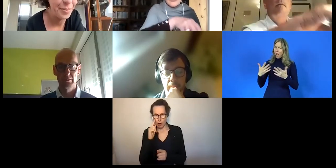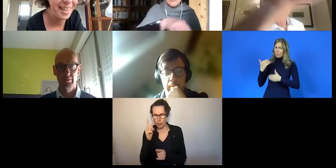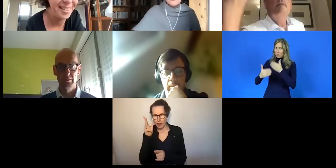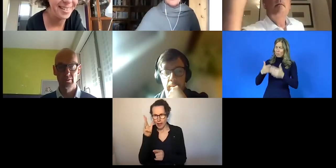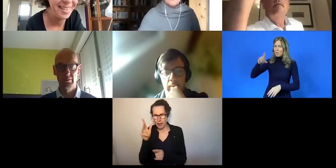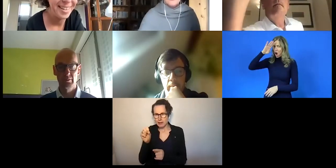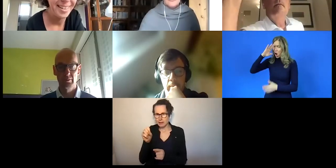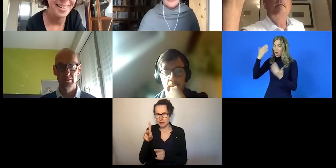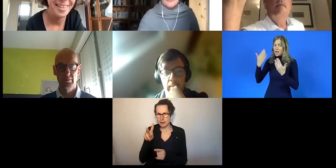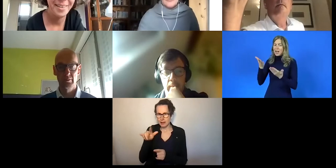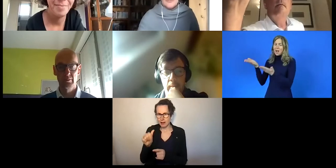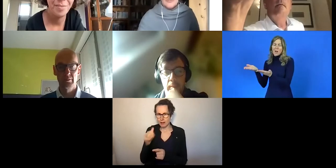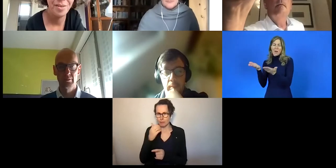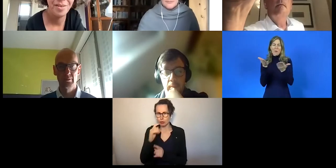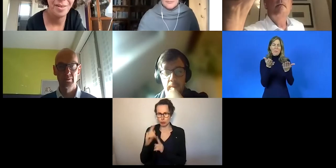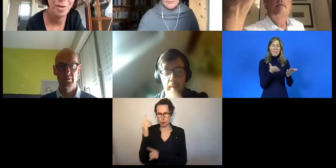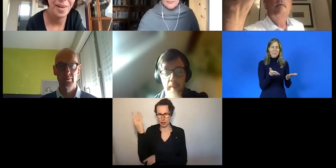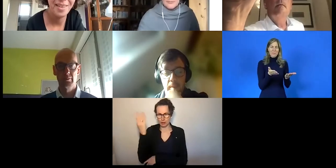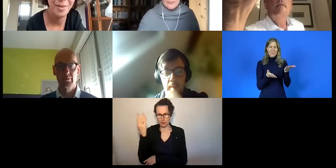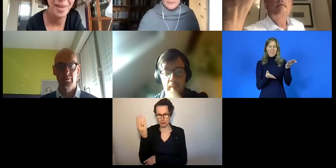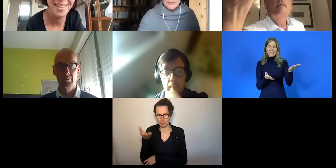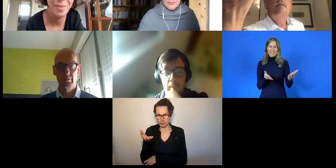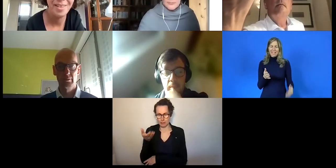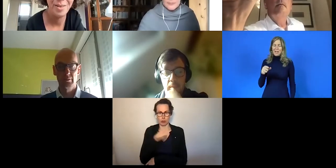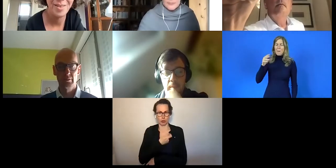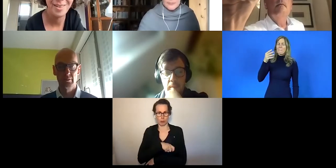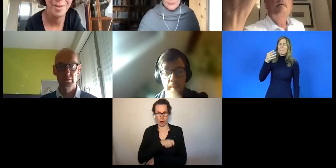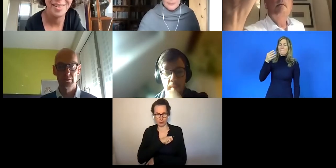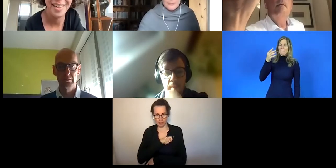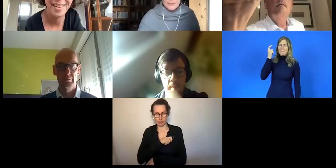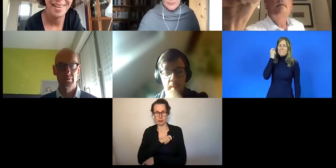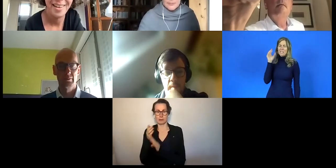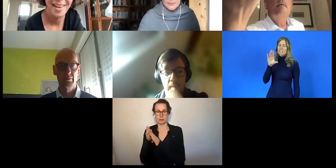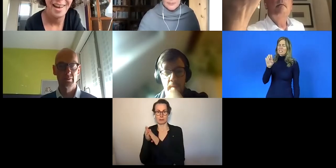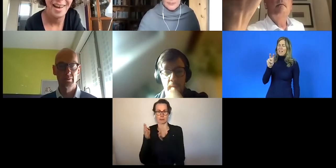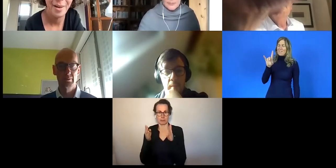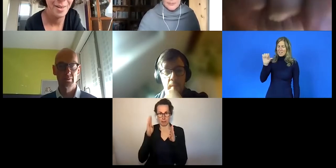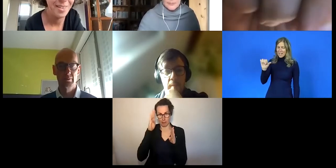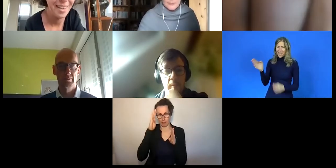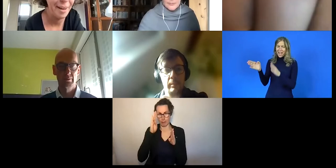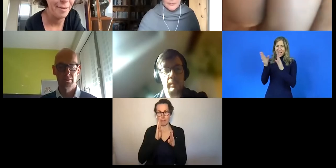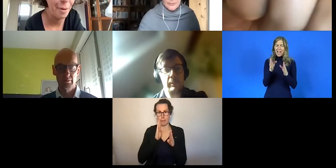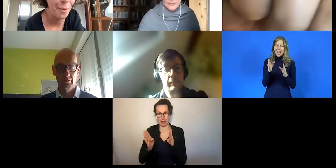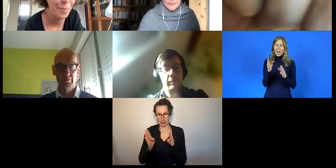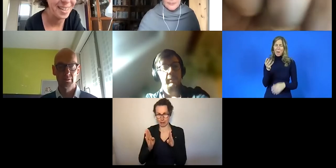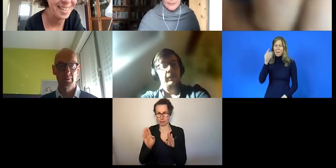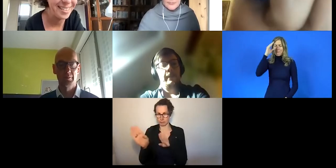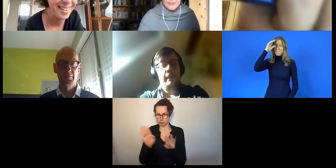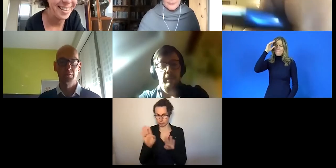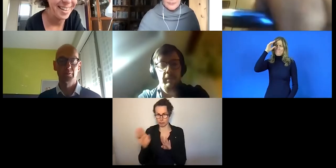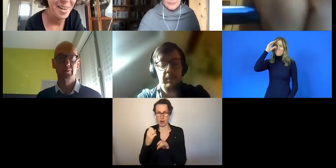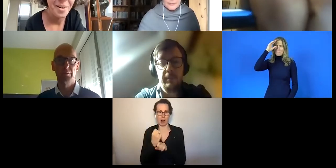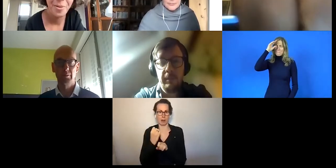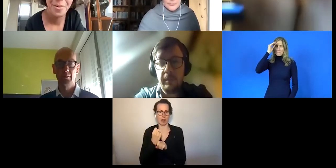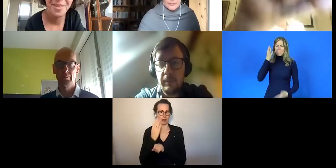möchte beginnen und aus Spanien, Belgien, beziehungsweise von seiner Arbeit und seinen Erfahrungen berichten.